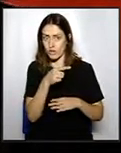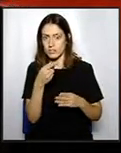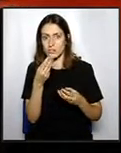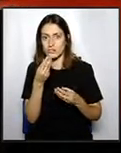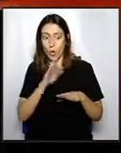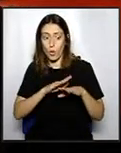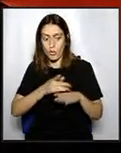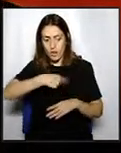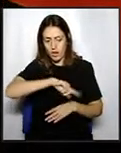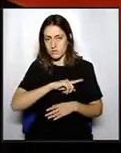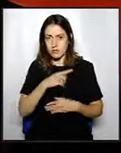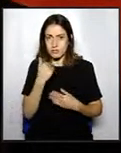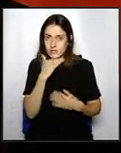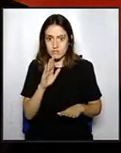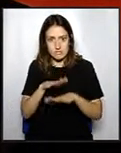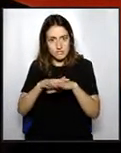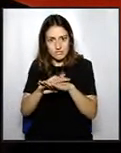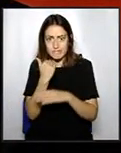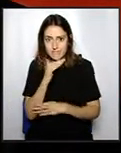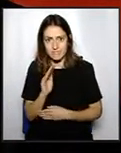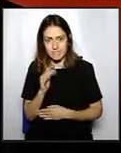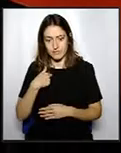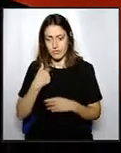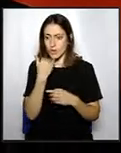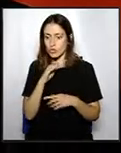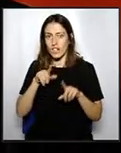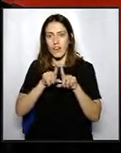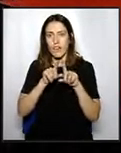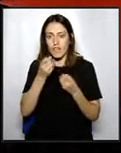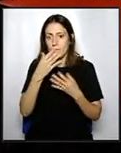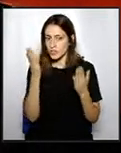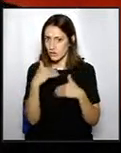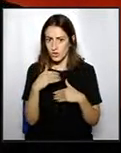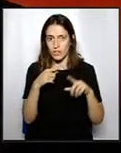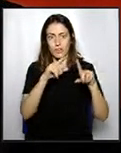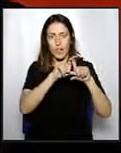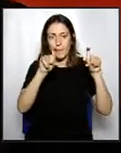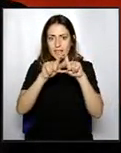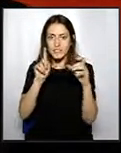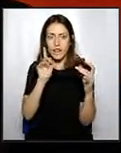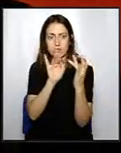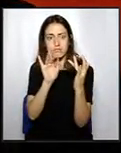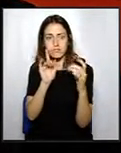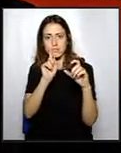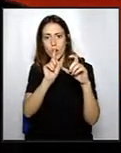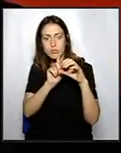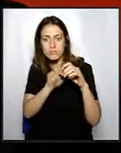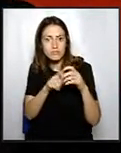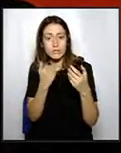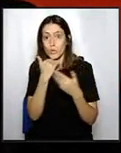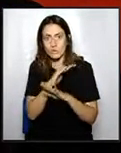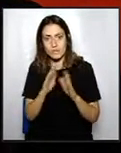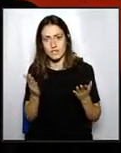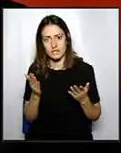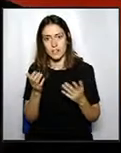ni sé quines empreses treballen per aquesta administració, i jo tampoc sé, i jo tampoc sé, si una